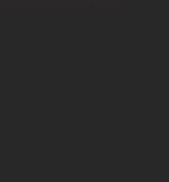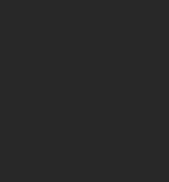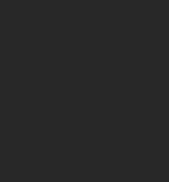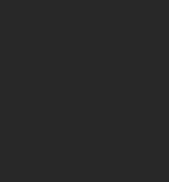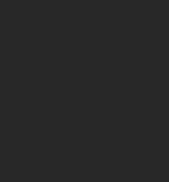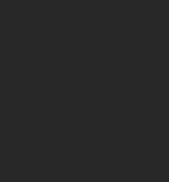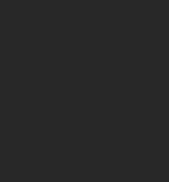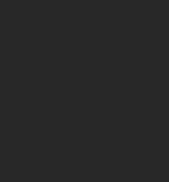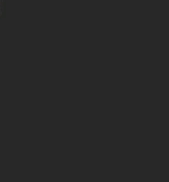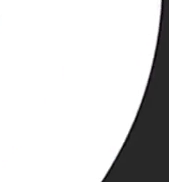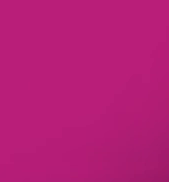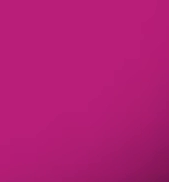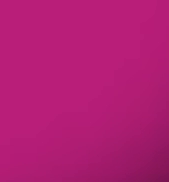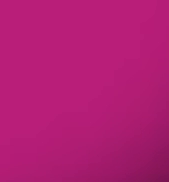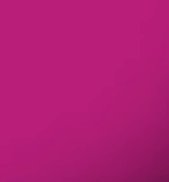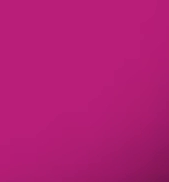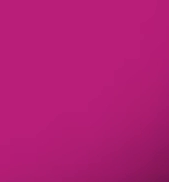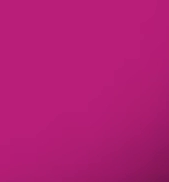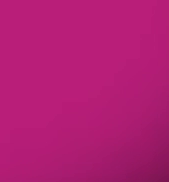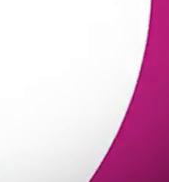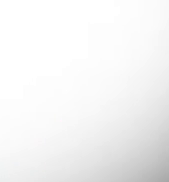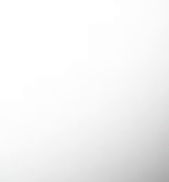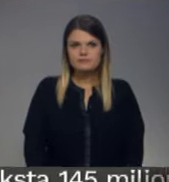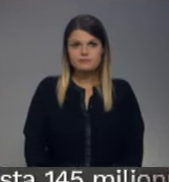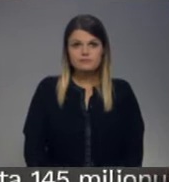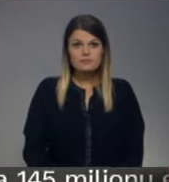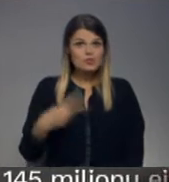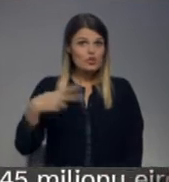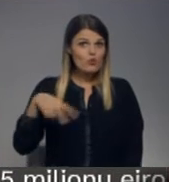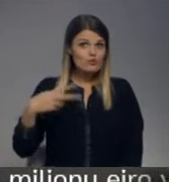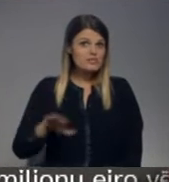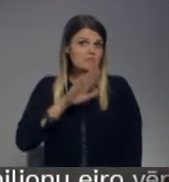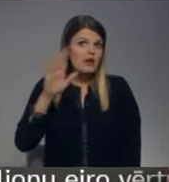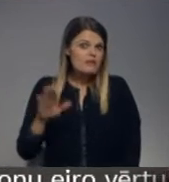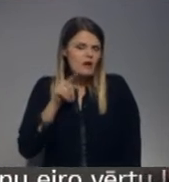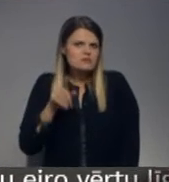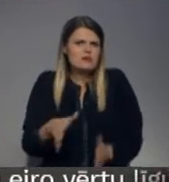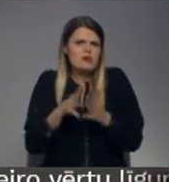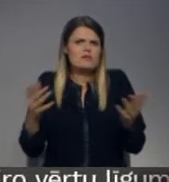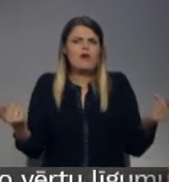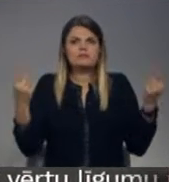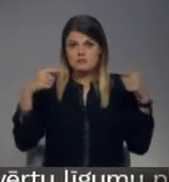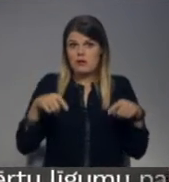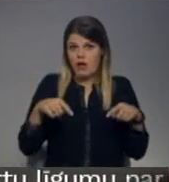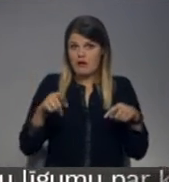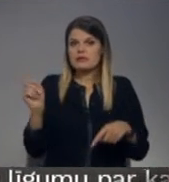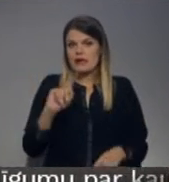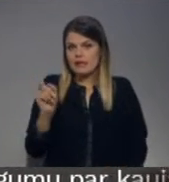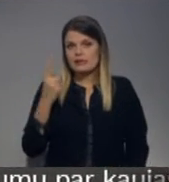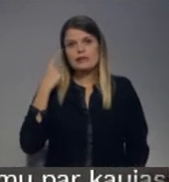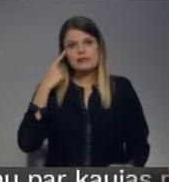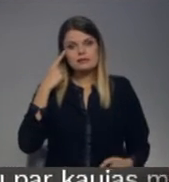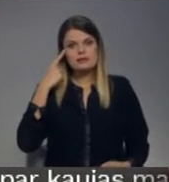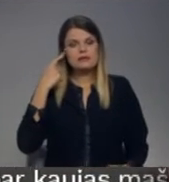Re, visi ēters ir te! 20 dienas tik daudz laika dods Rīgas domai, lai tā